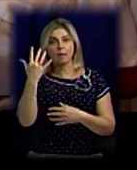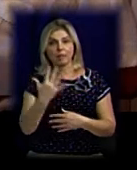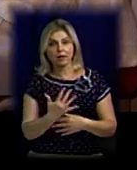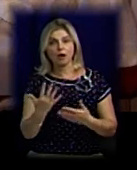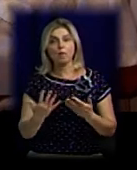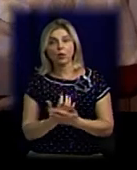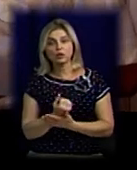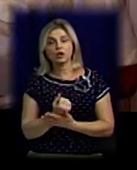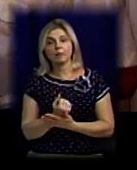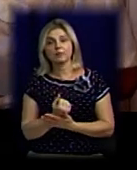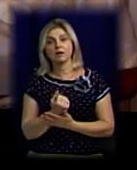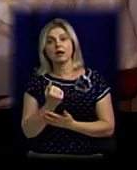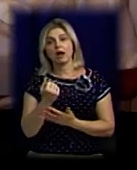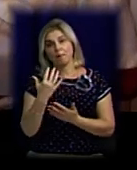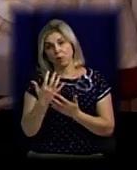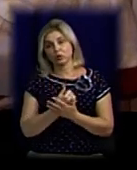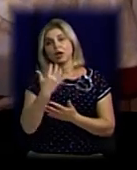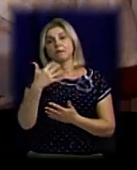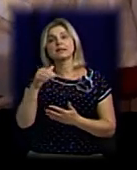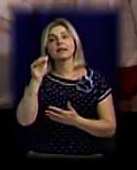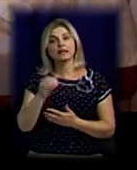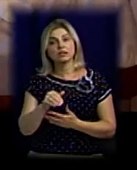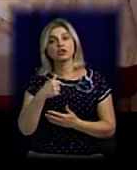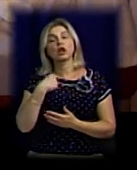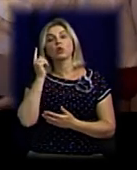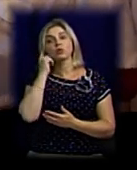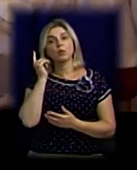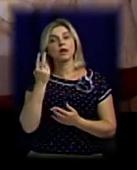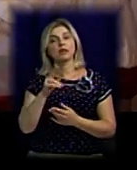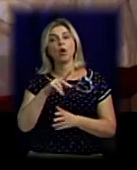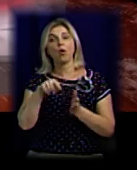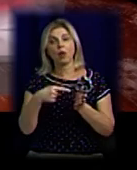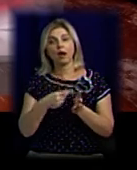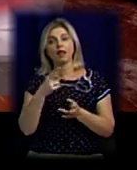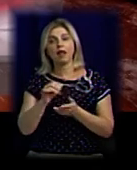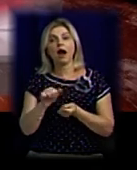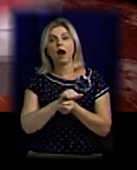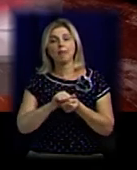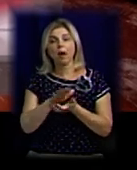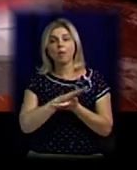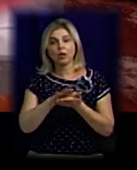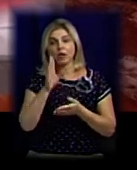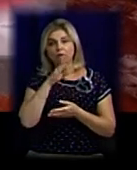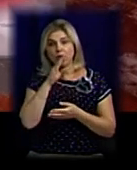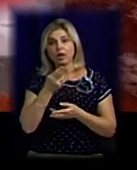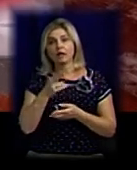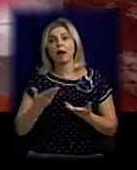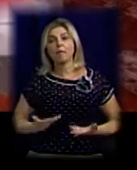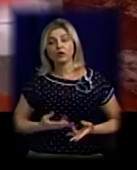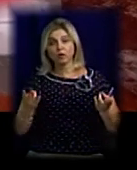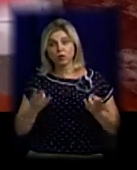50 тисяч. Я думаю, що для міста, для обробки води і для інших нужд, це повність.